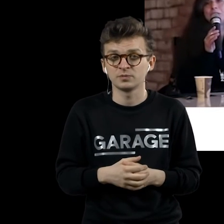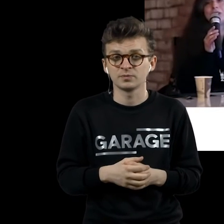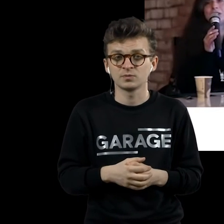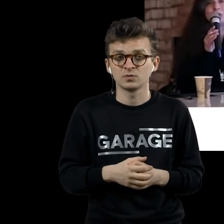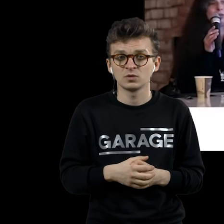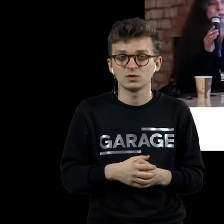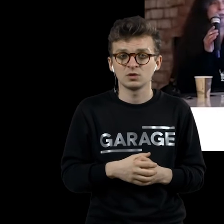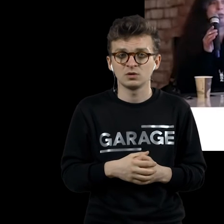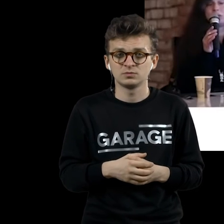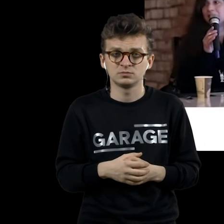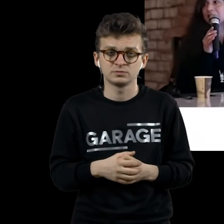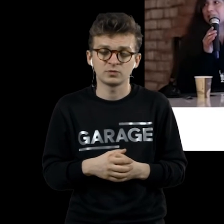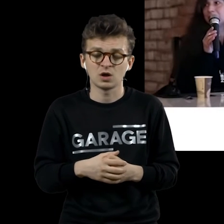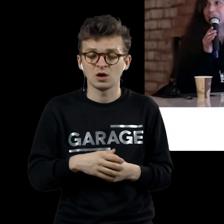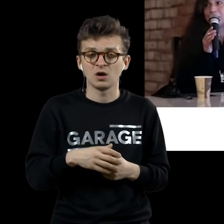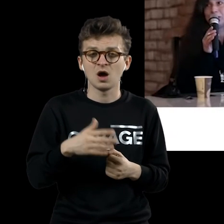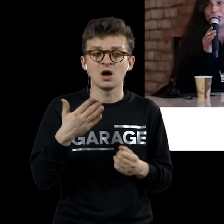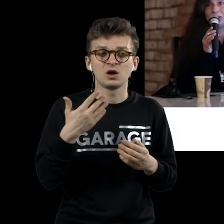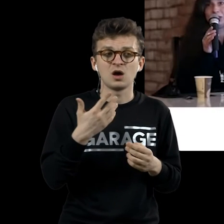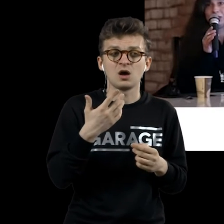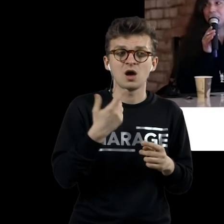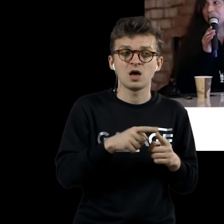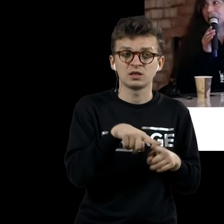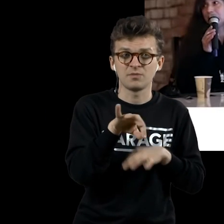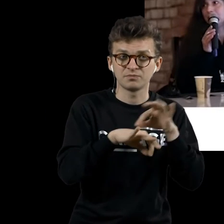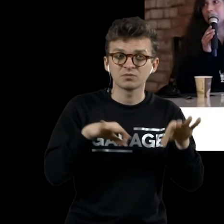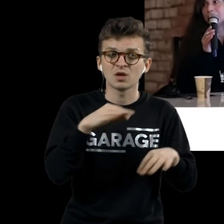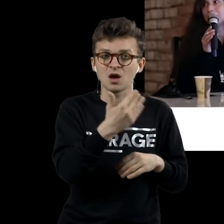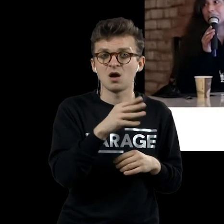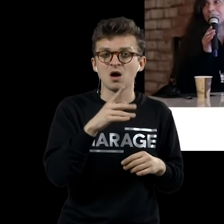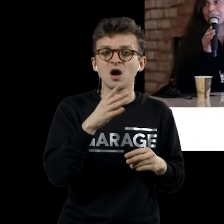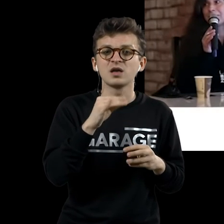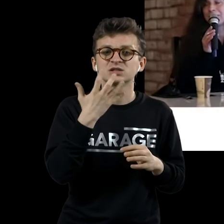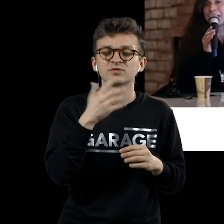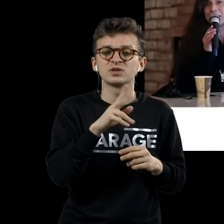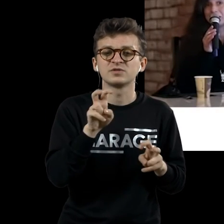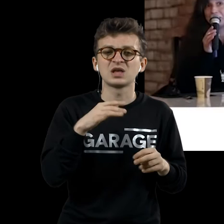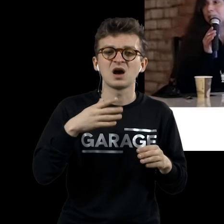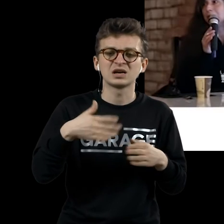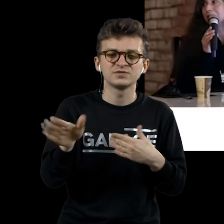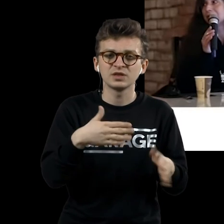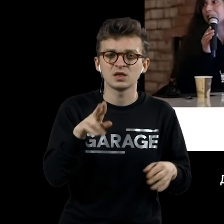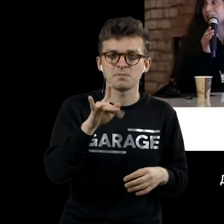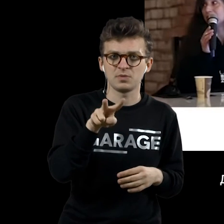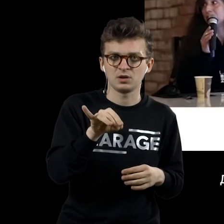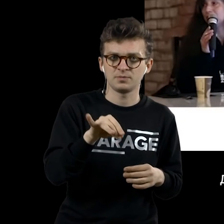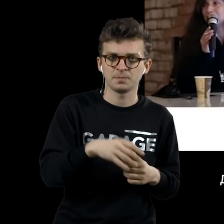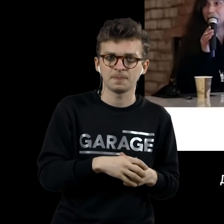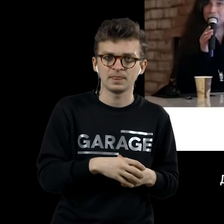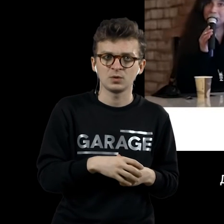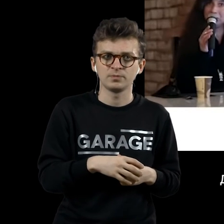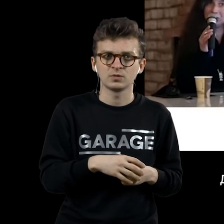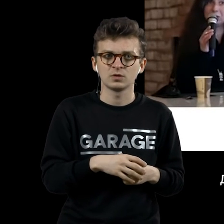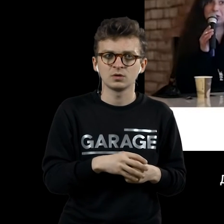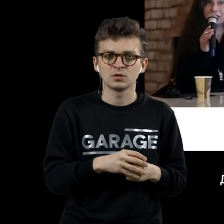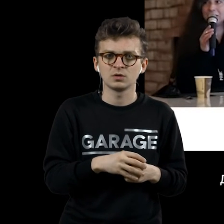Замечательный проект, который... Фотография Монрея. Проект называется «Разведение пыли». Действительно пыль. Дюшан долго